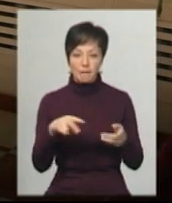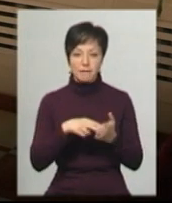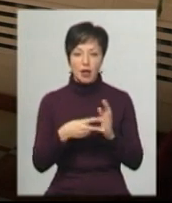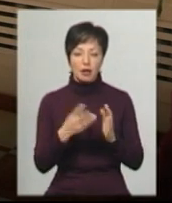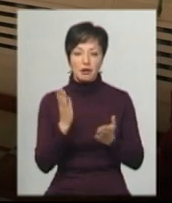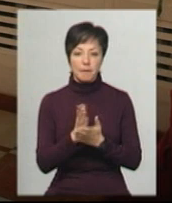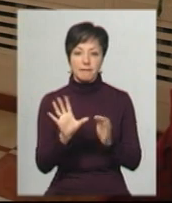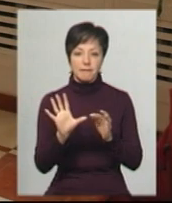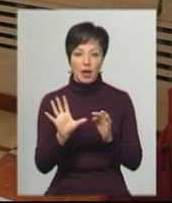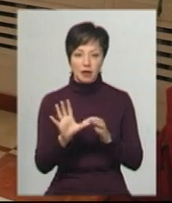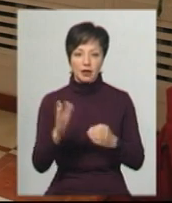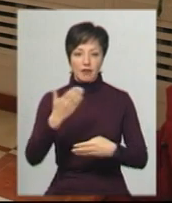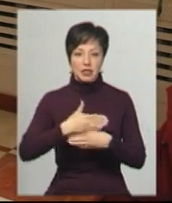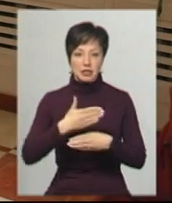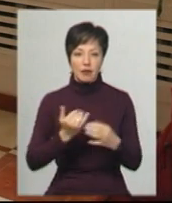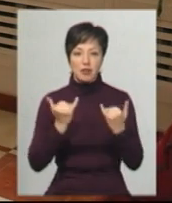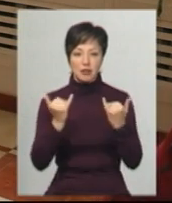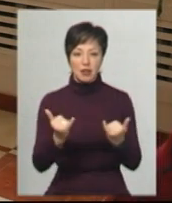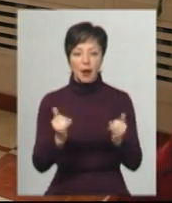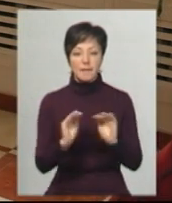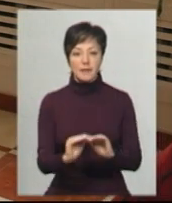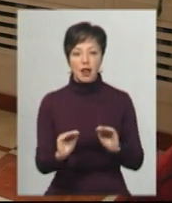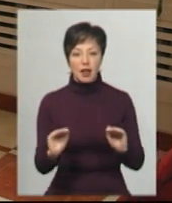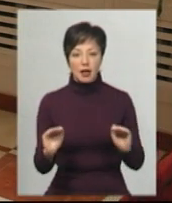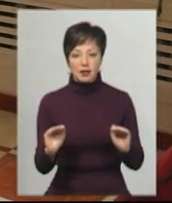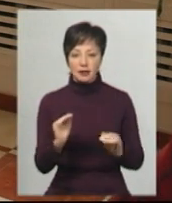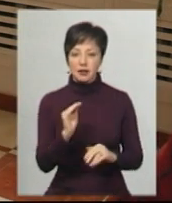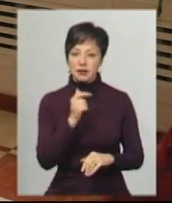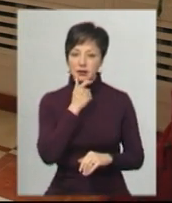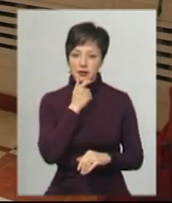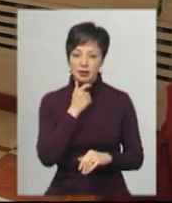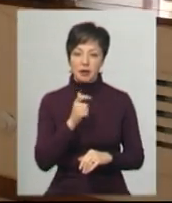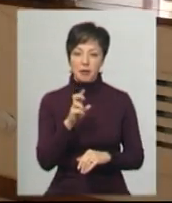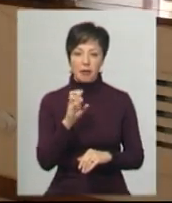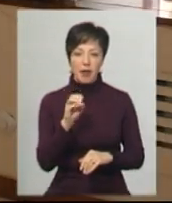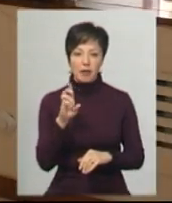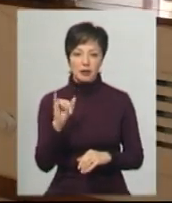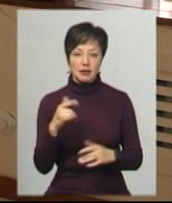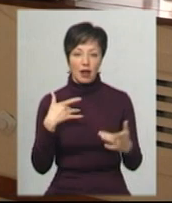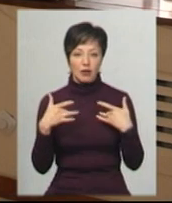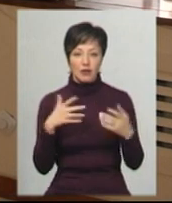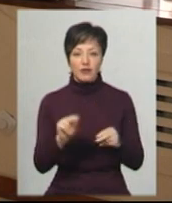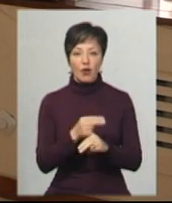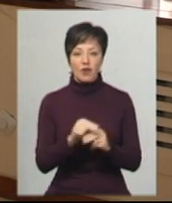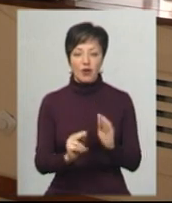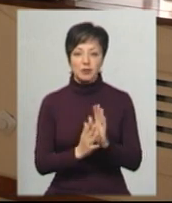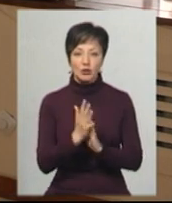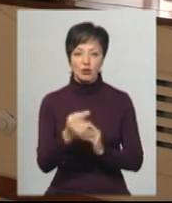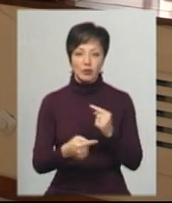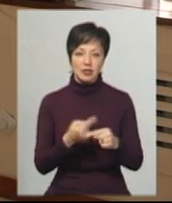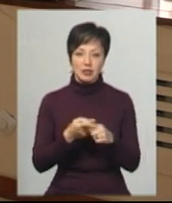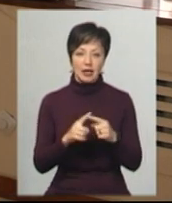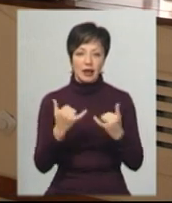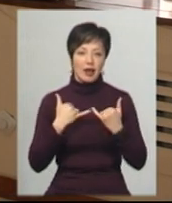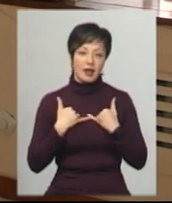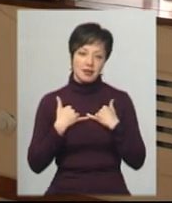п'ята – це вистава для маленьких глядачів, для бебі-театру. Виховання підростаючого покоління – це